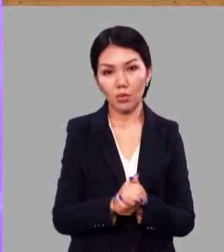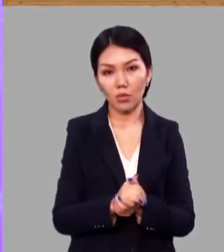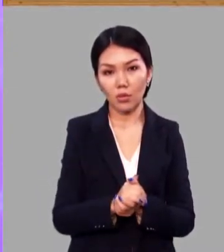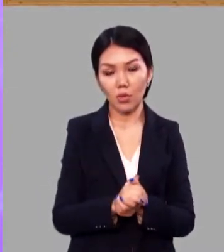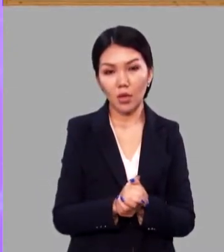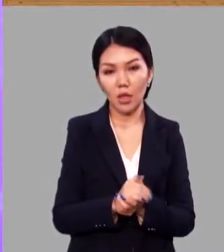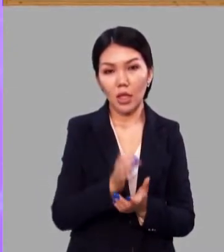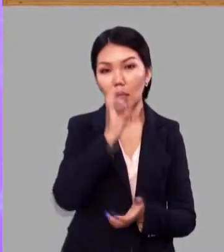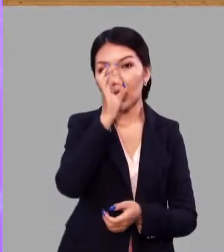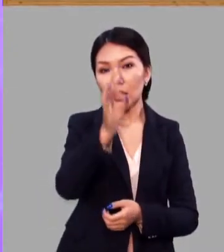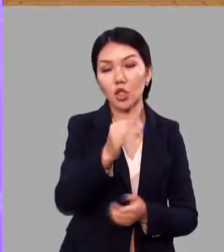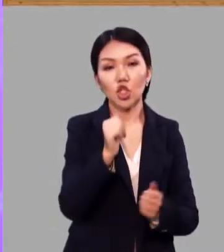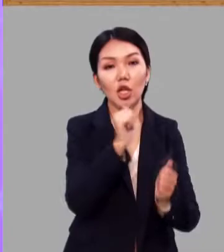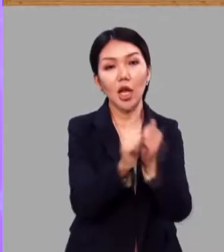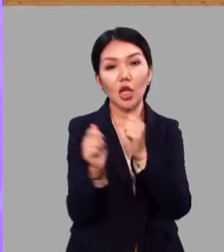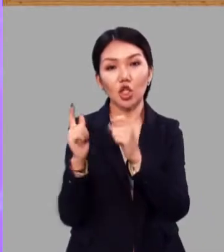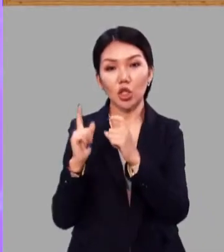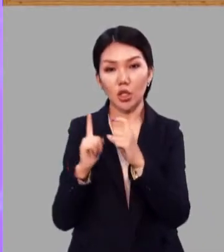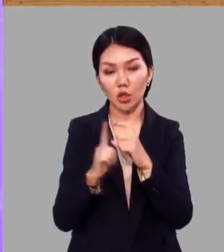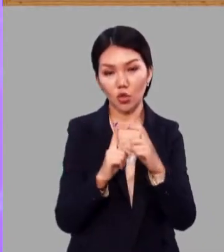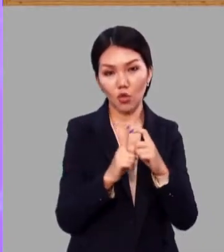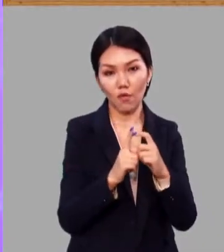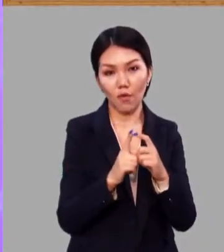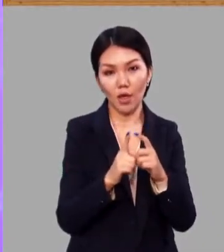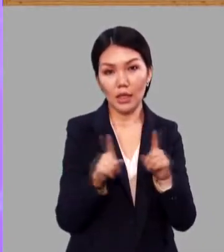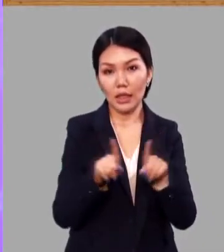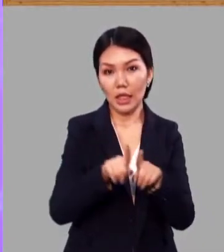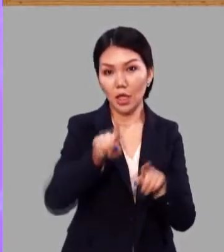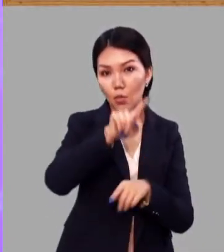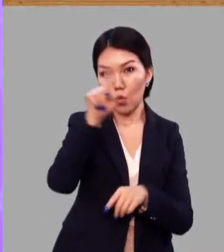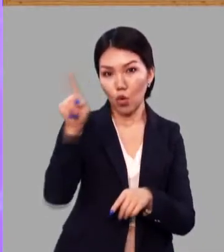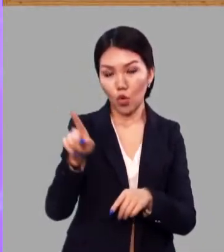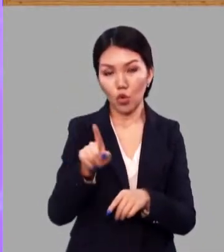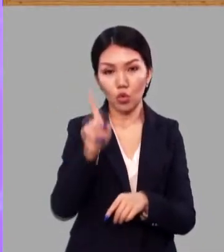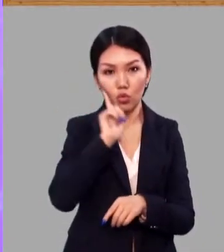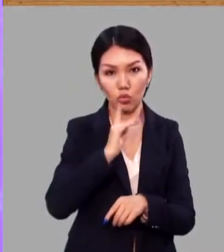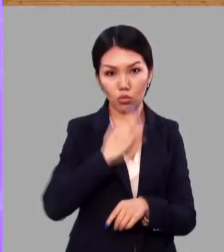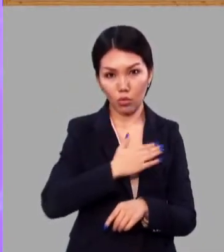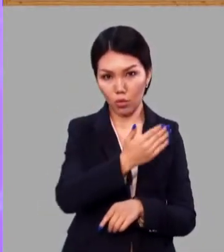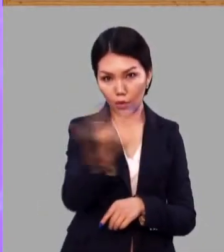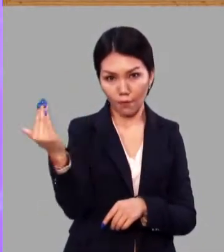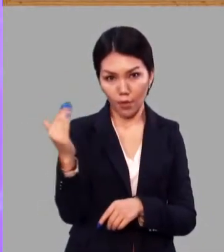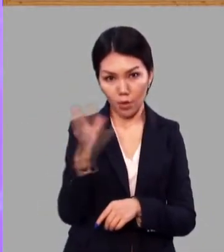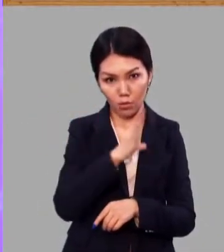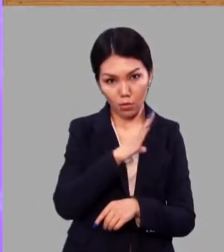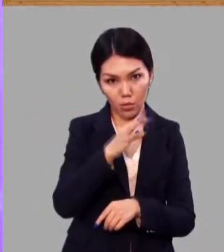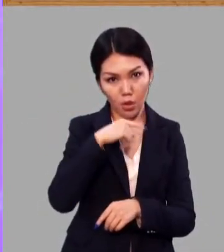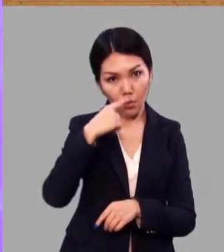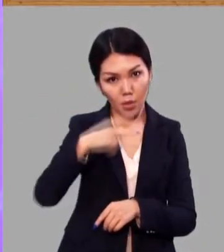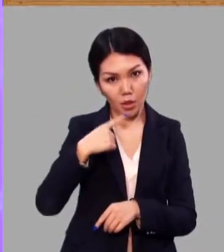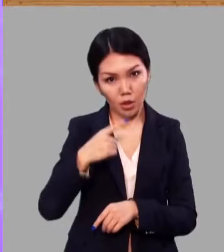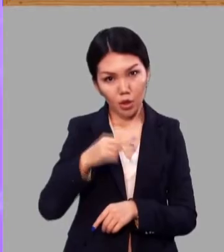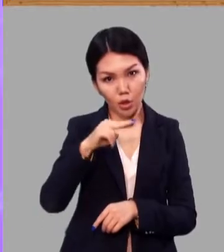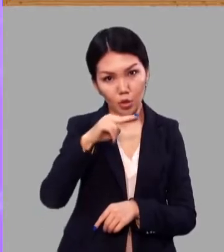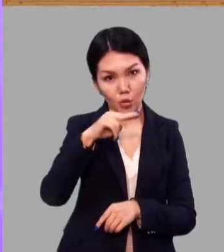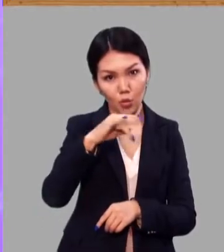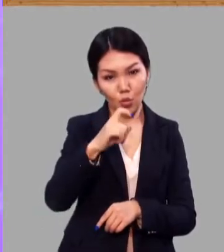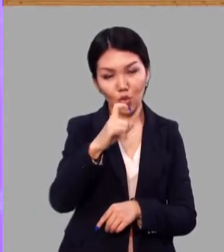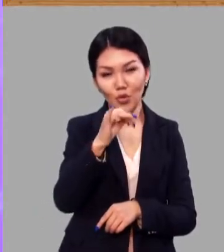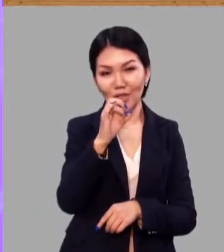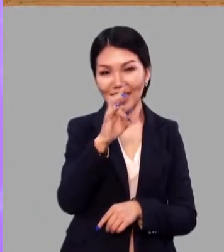Произнесите каждое слово с таким корнем. Удобно ли вам было произносить